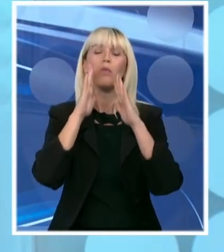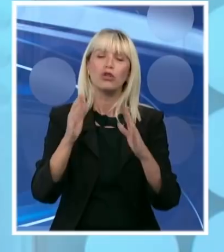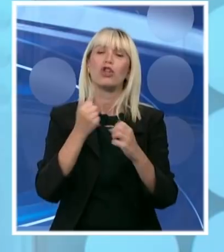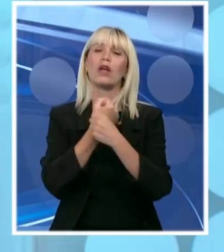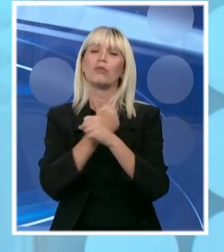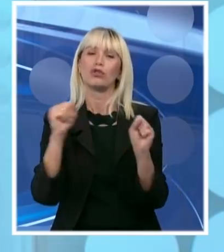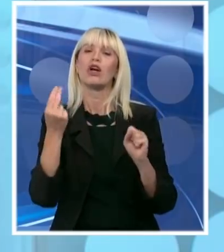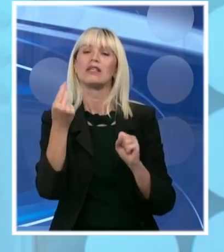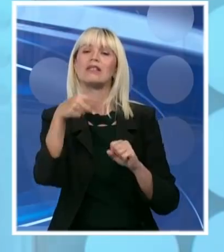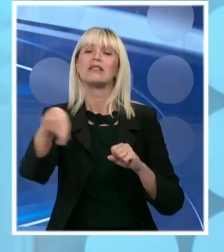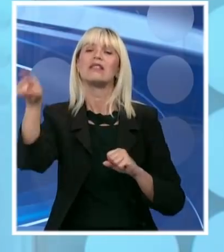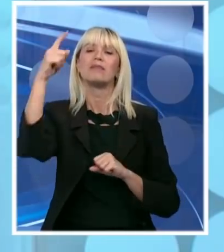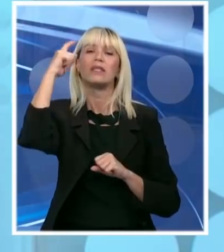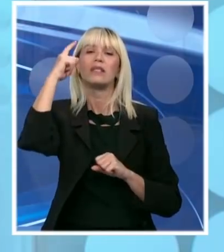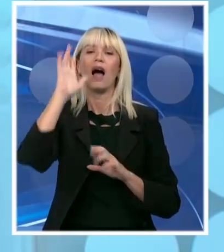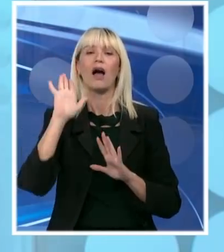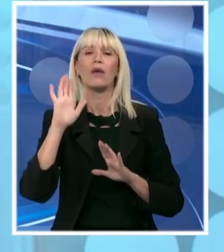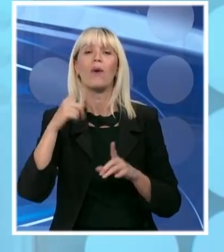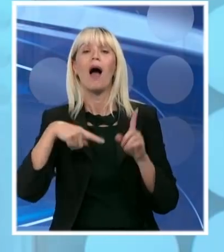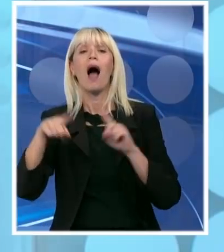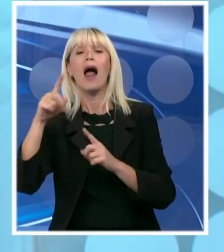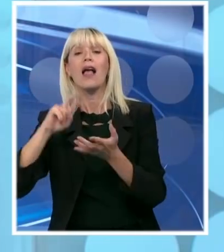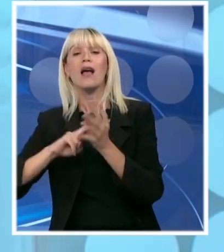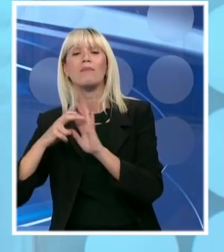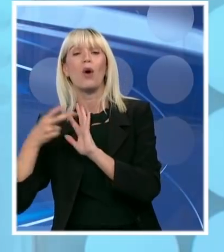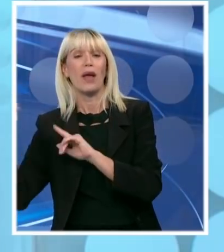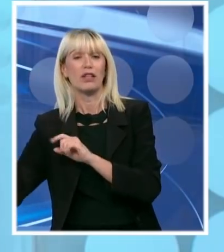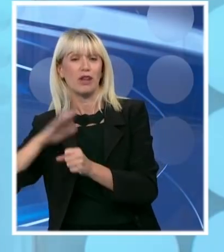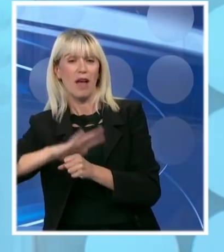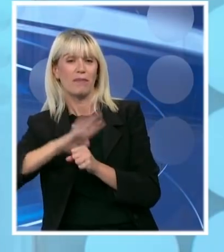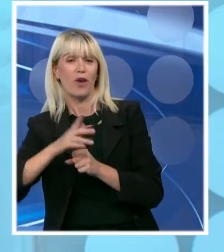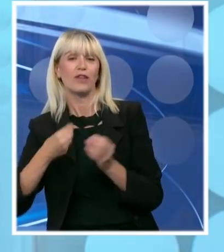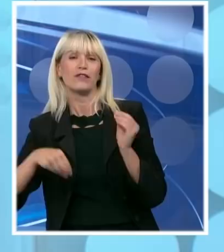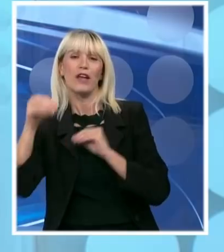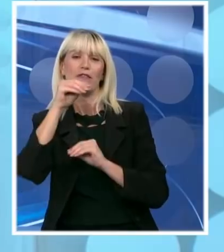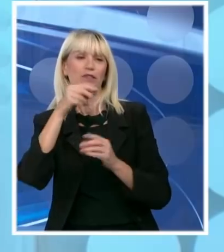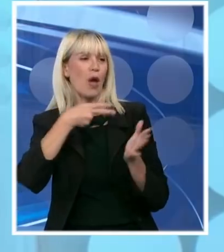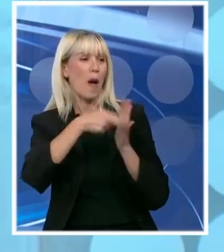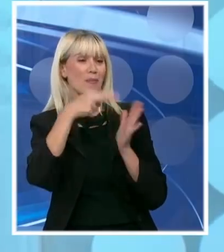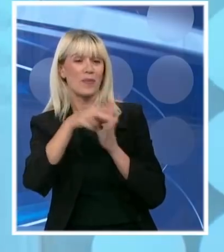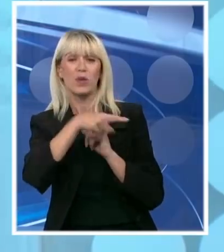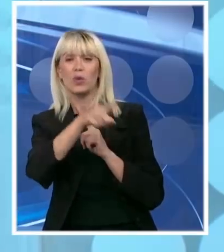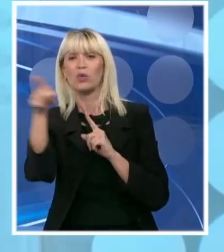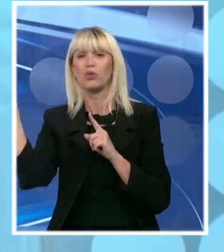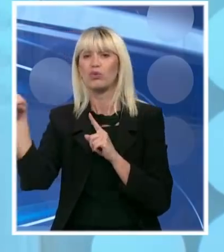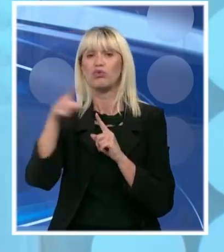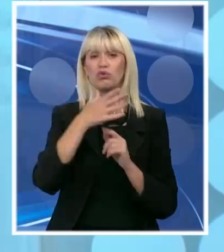Ali će zato politički ekstremisti sada sve više želeti da nas obtužuju svaki put kada budemo